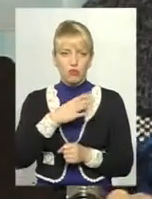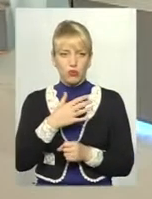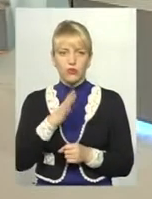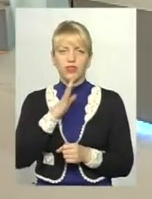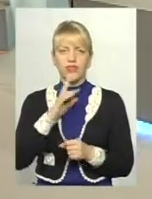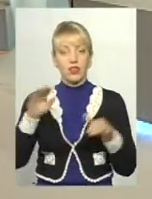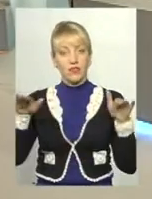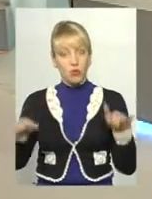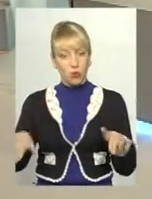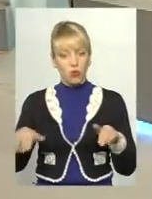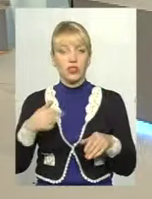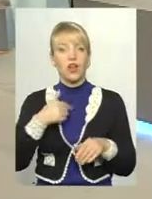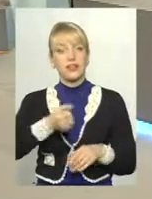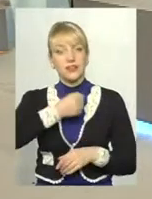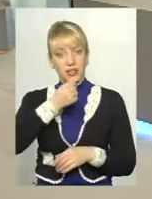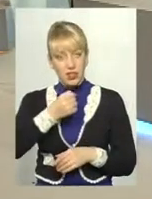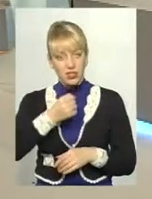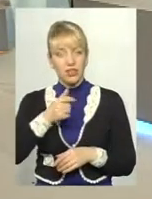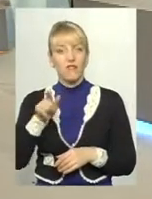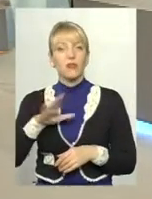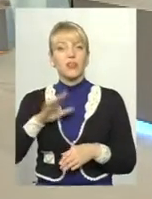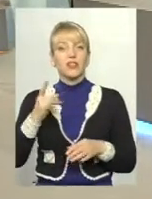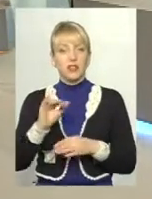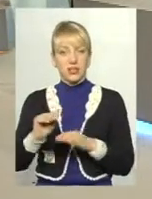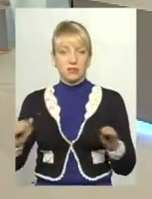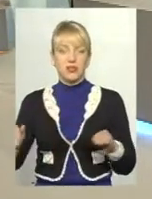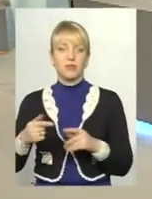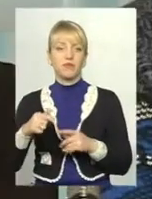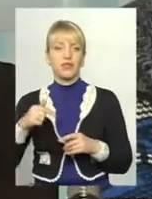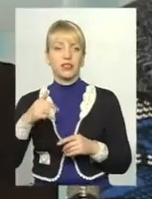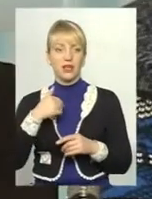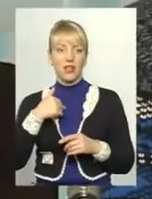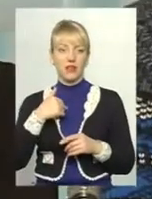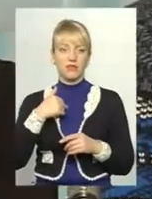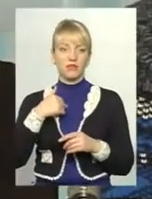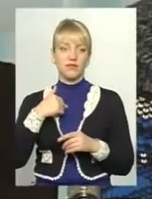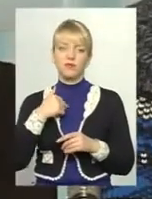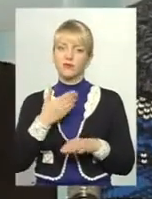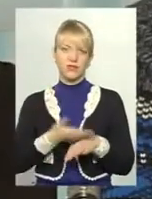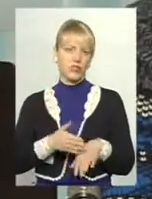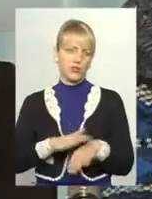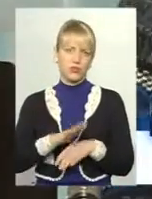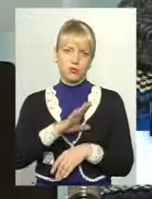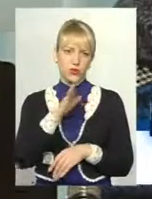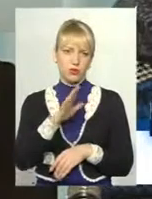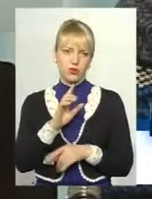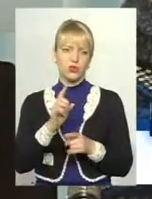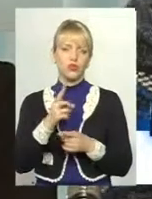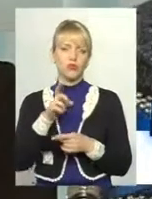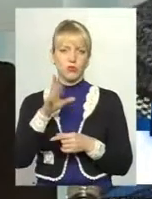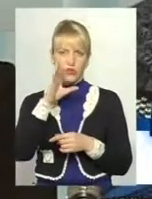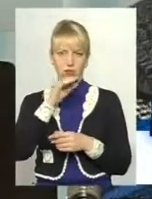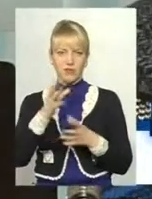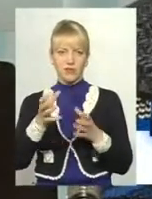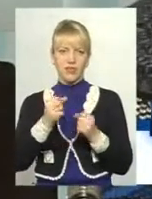вони молодші, вони ще були маленькі, коли це все просувалося. я був, якби, дуже тяжко це було. Чому йому вдалося